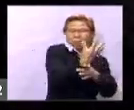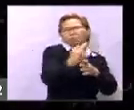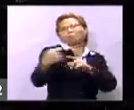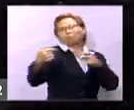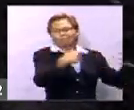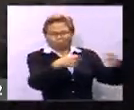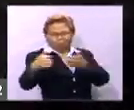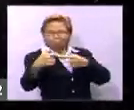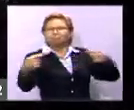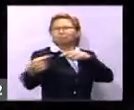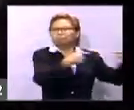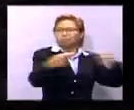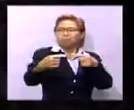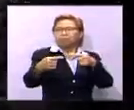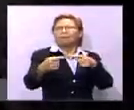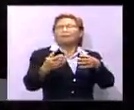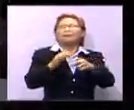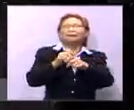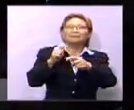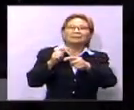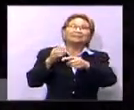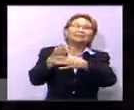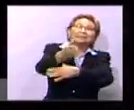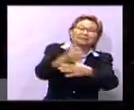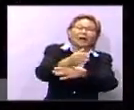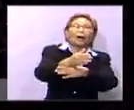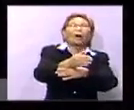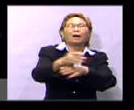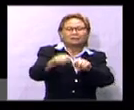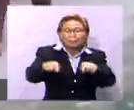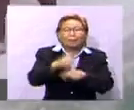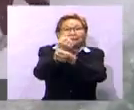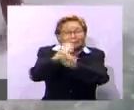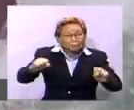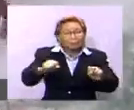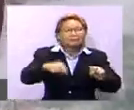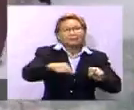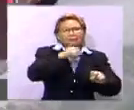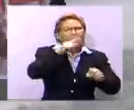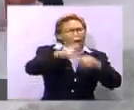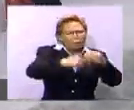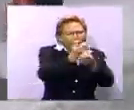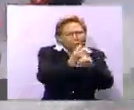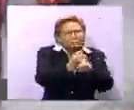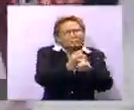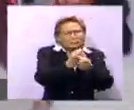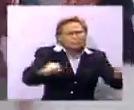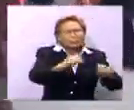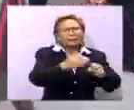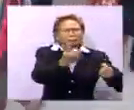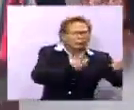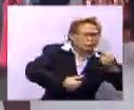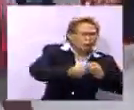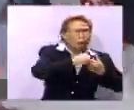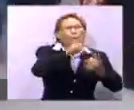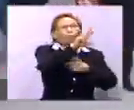konflik dengan serangan ke atas pos-pos keselamatan. Beliau langsung tidak menyentuh tentang keganasan dan kesensaraan yang diharungi oleh